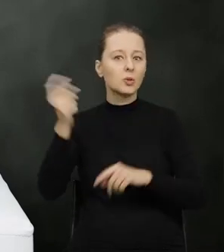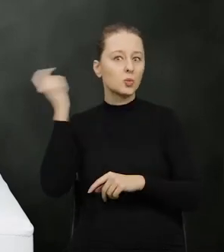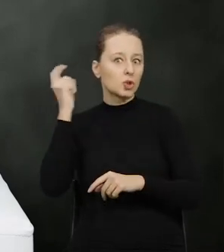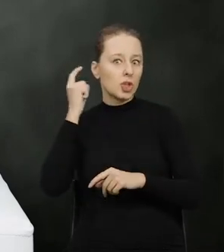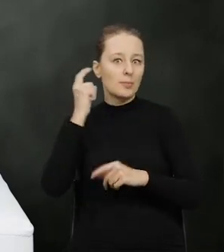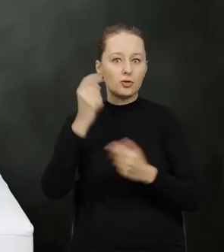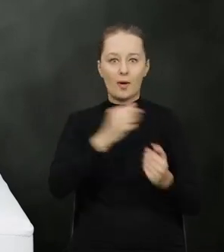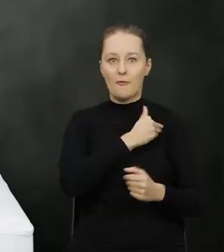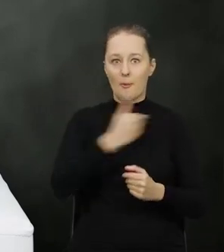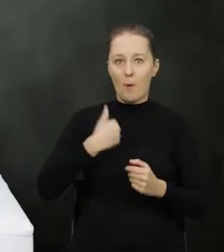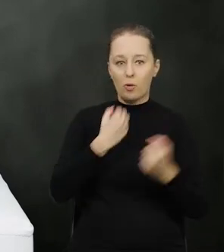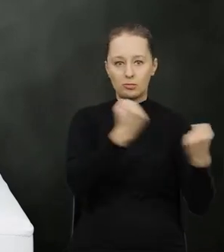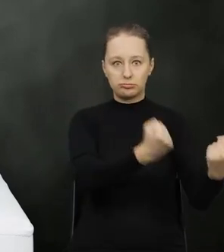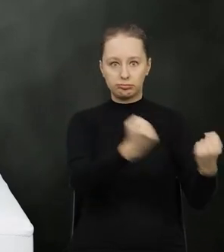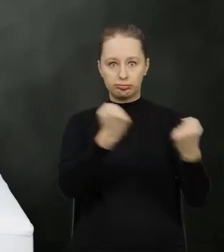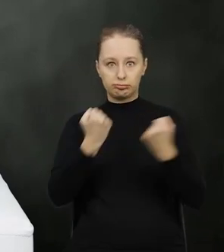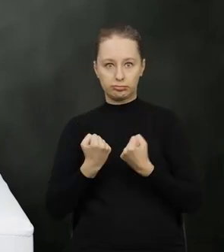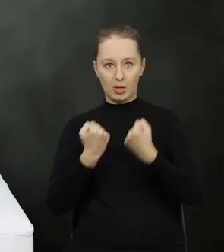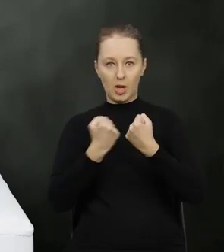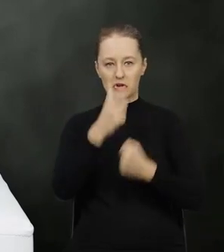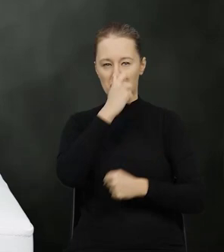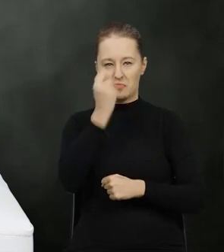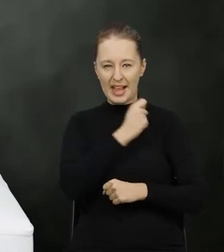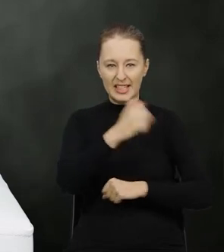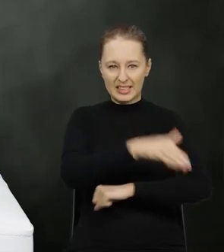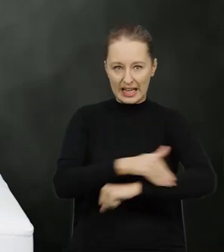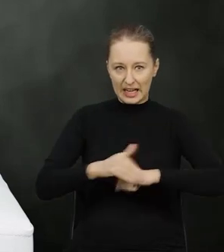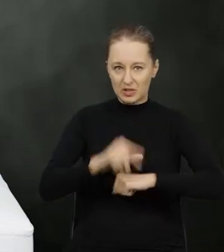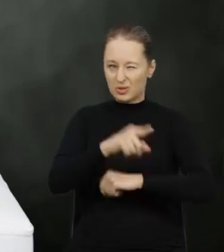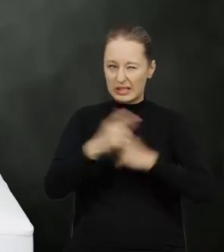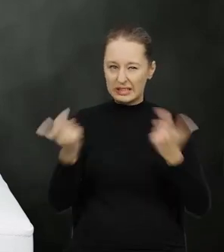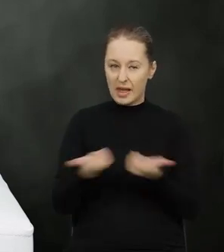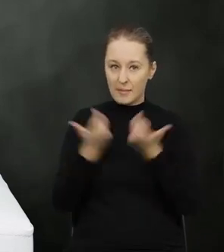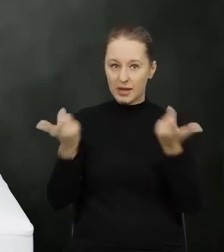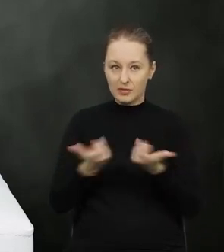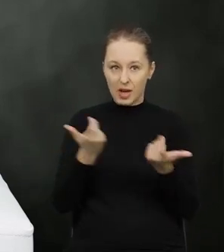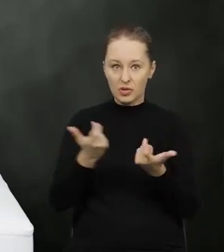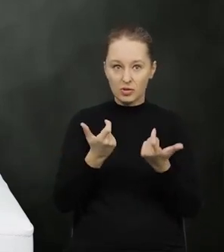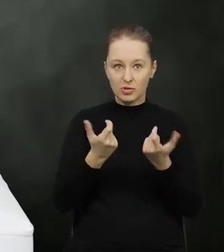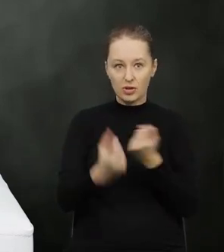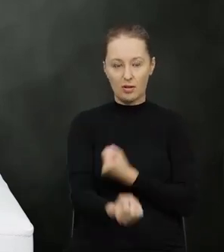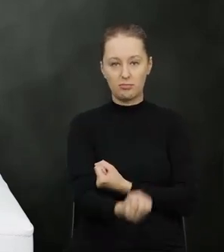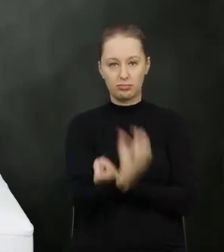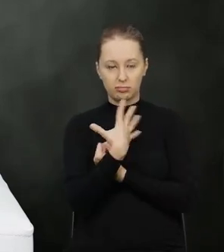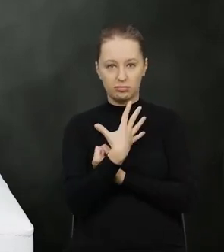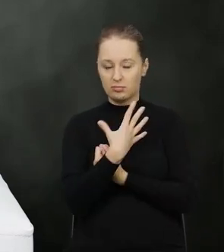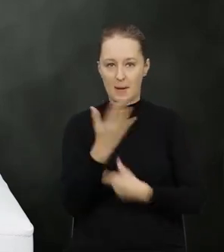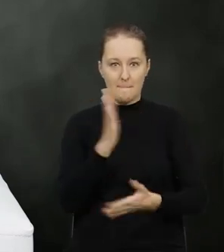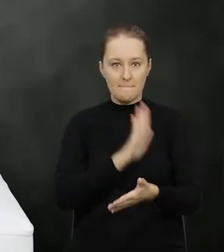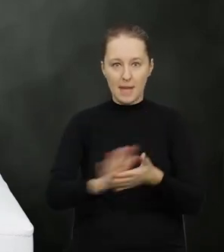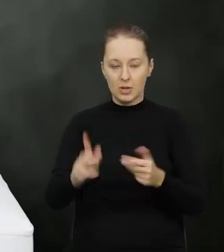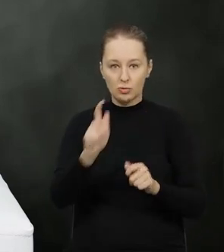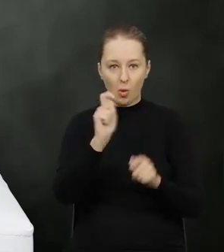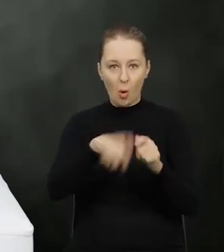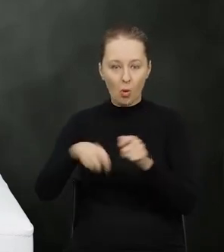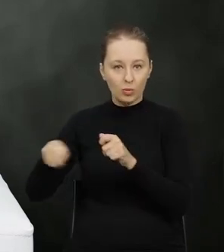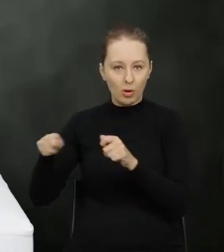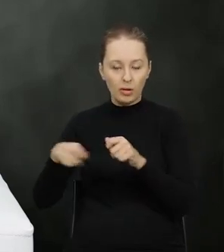odpady z zagranicy. Że stanowią duże zagrożenie, że ten przywóz odbywa się w sposób zupełnie niekontrolowany.